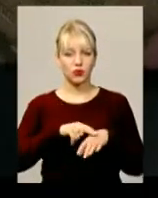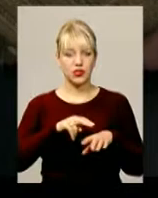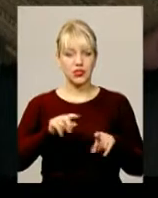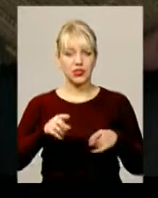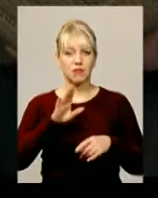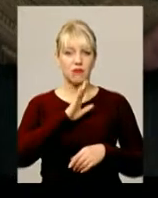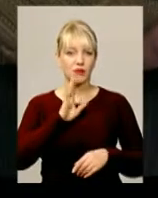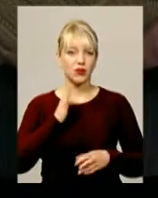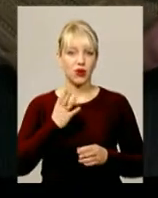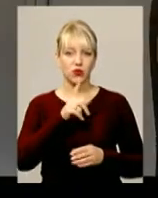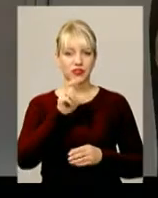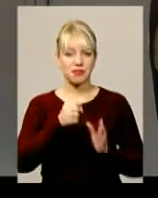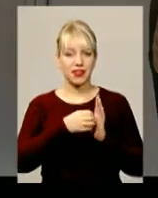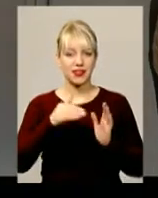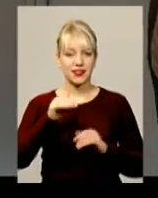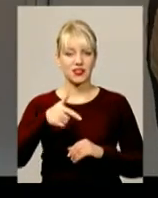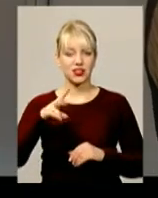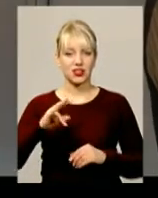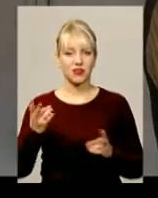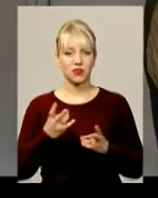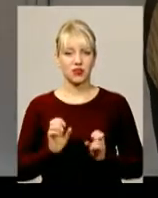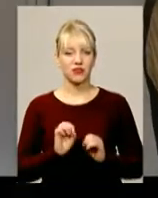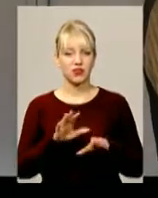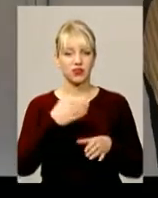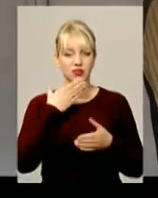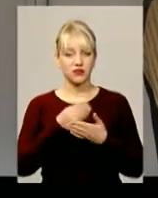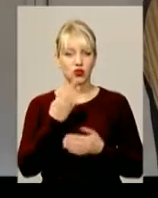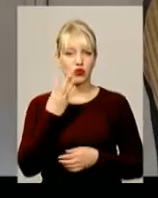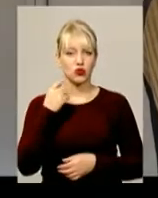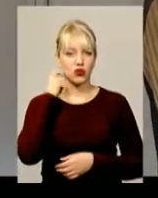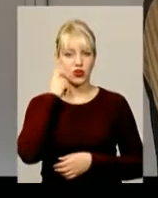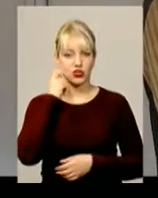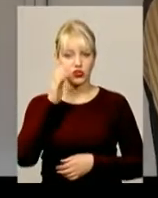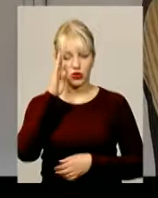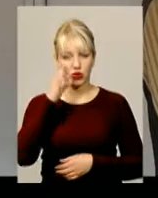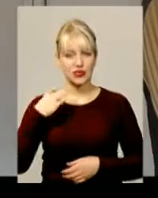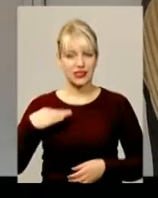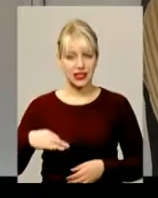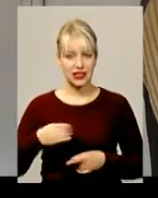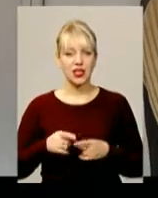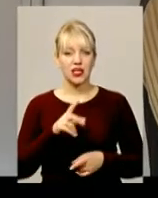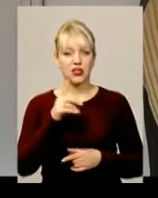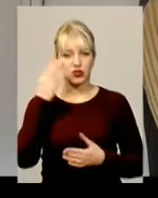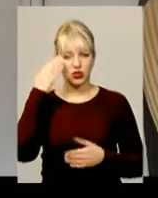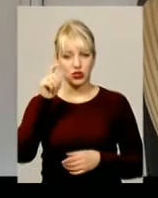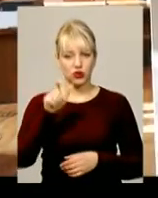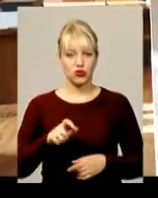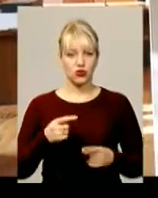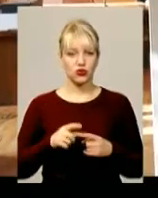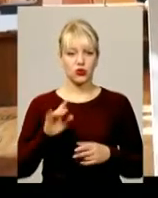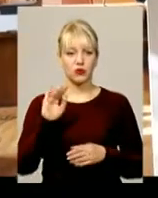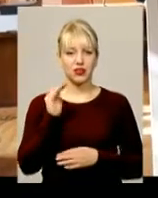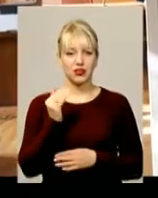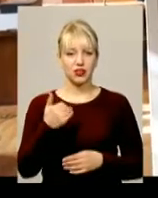матір, яка за 15 тисяч гривень мала віддати свого 4-річного сина сторонній особі. Дитину надалі планували